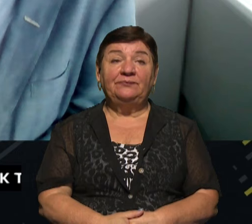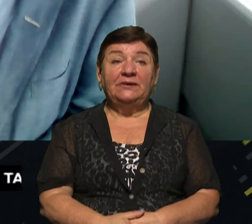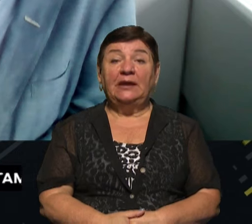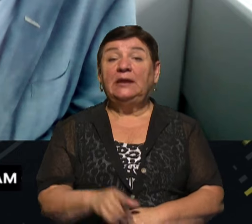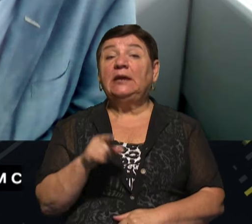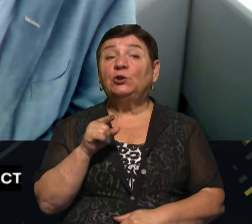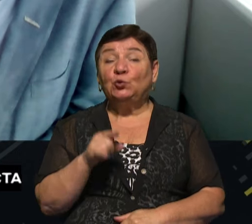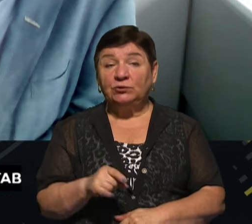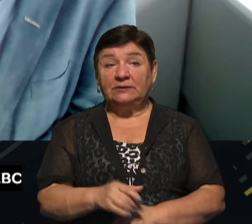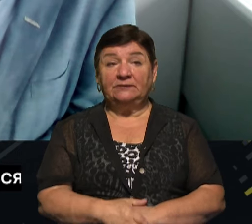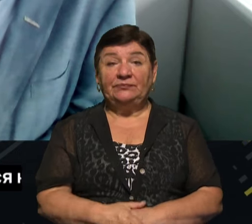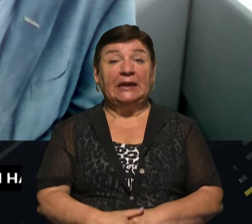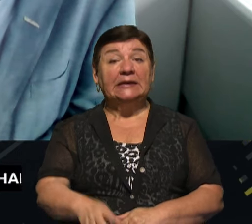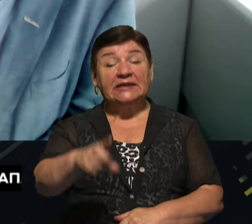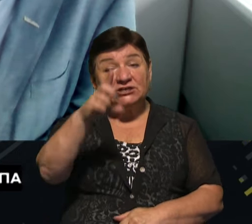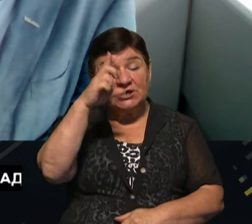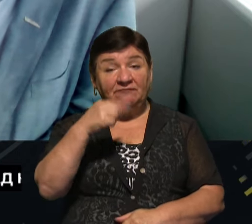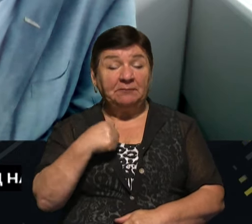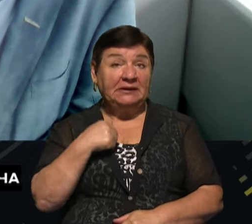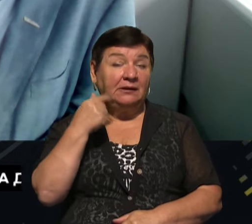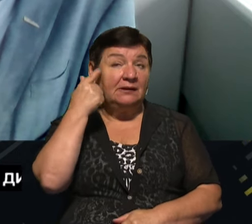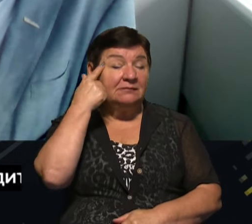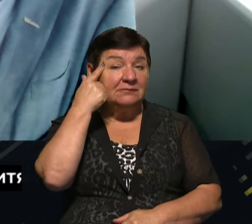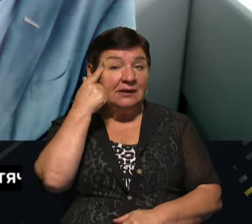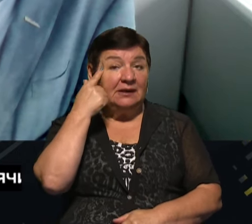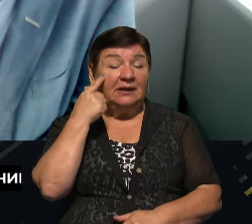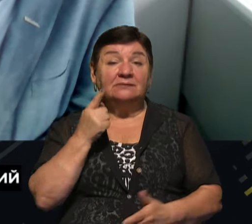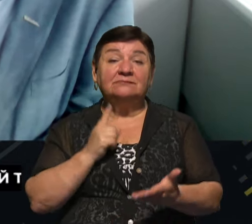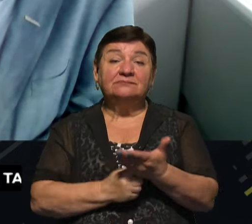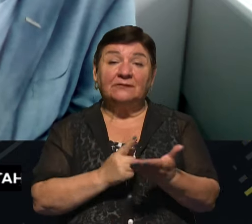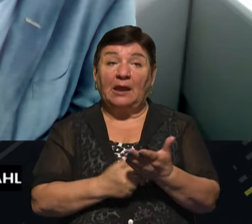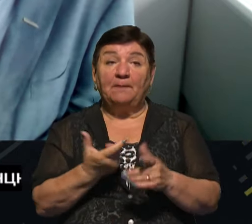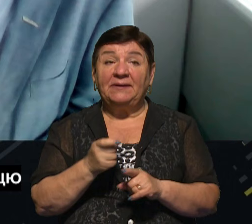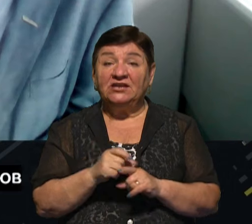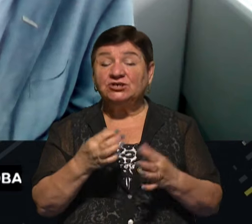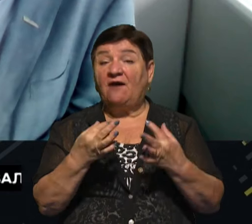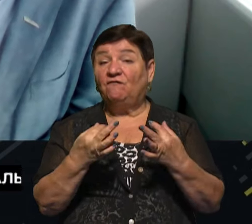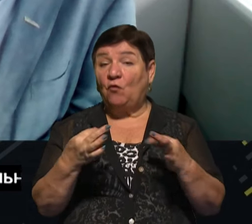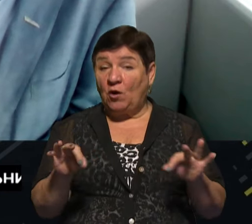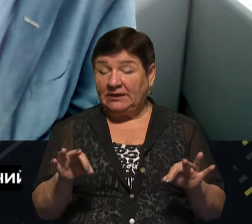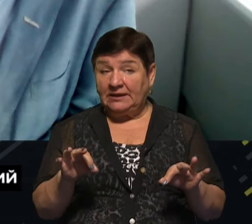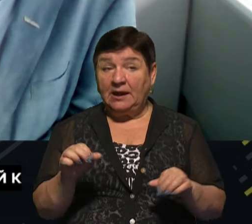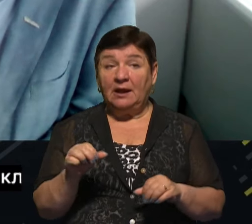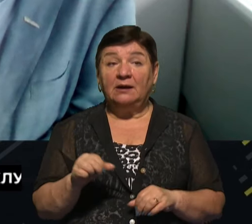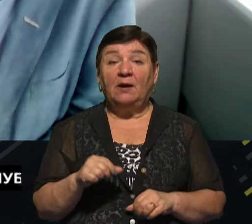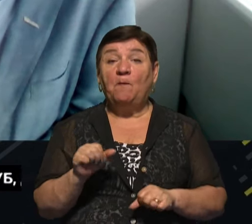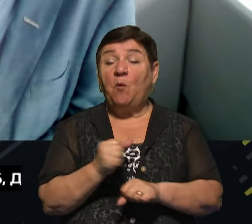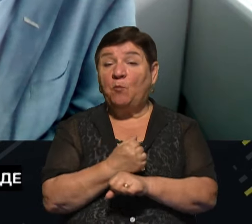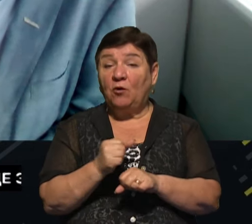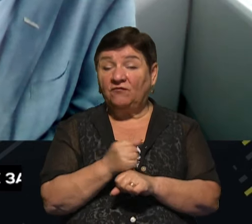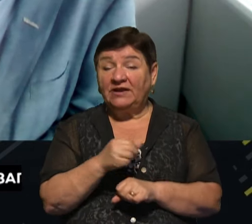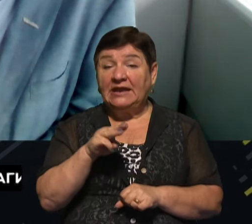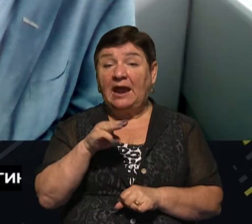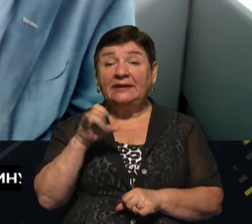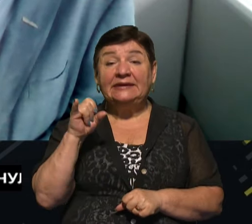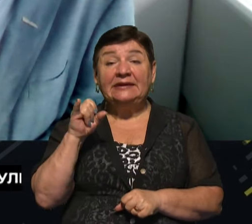і тут держава, мені здається, мусить доказати більше волі в поборюванні тіні. Те, що ми